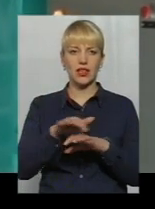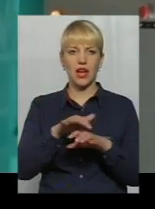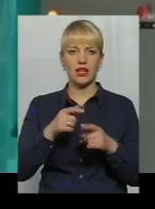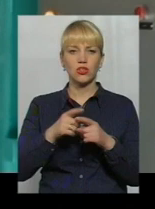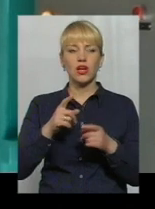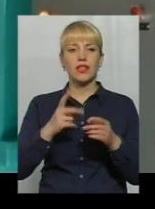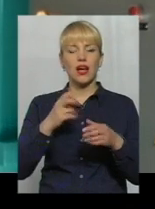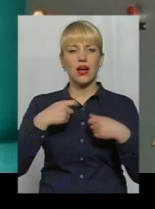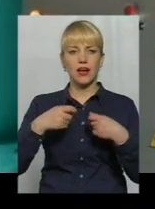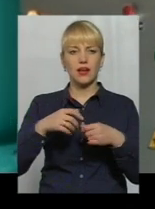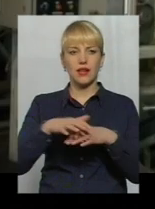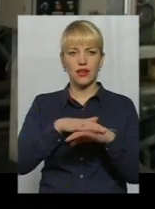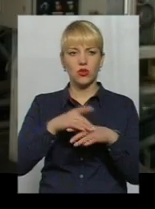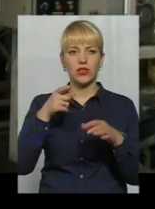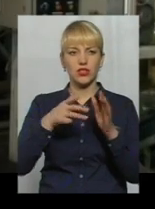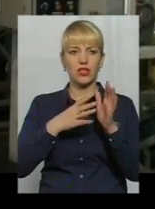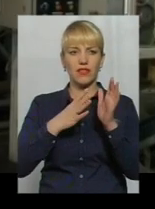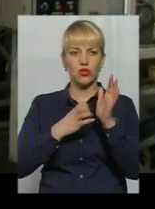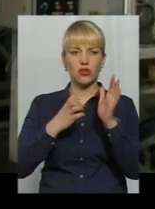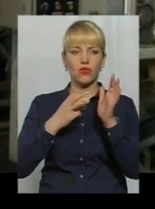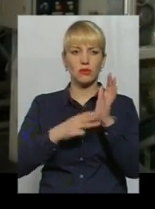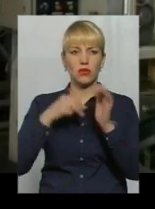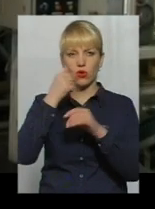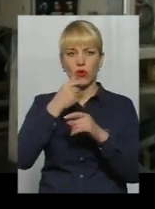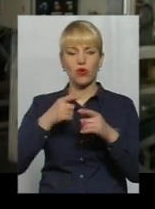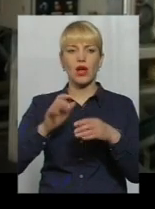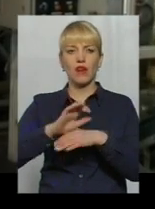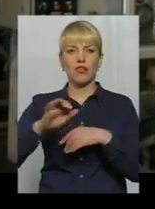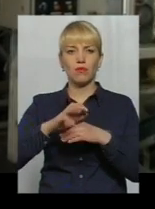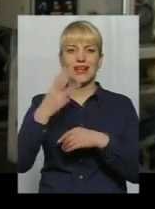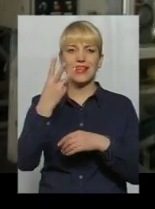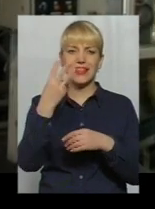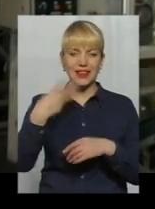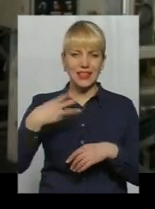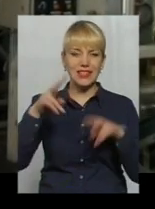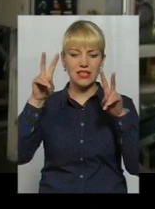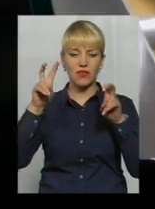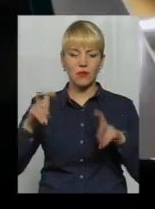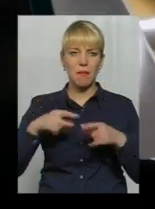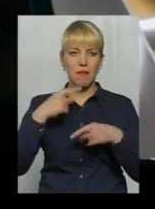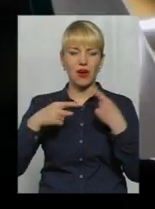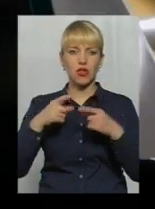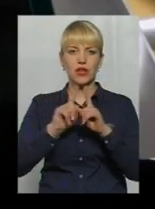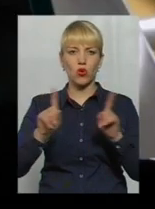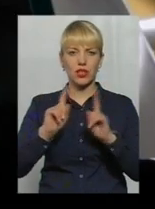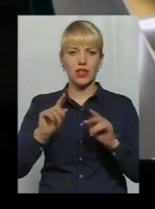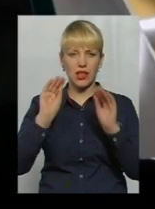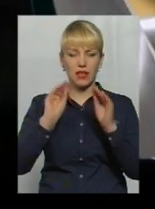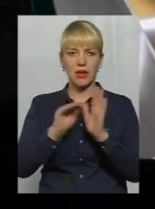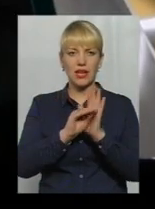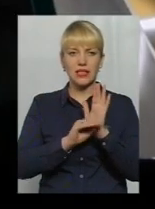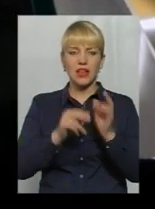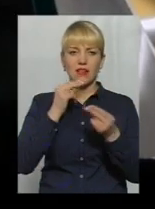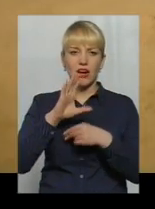1948 року. На фабриці виробляється понад 30 найменувань макаронних виробів за оригінальними рецептами. З кращих сортів